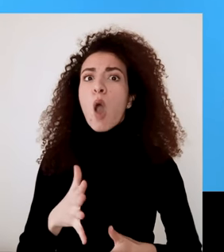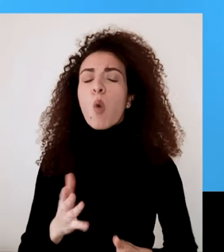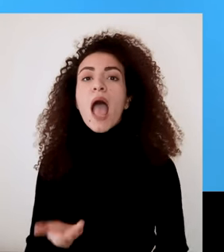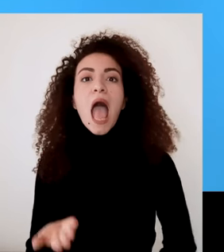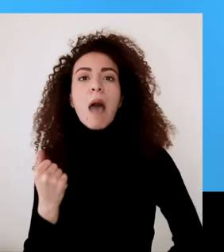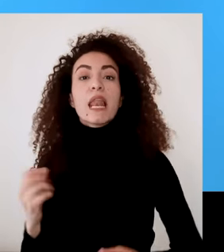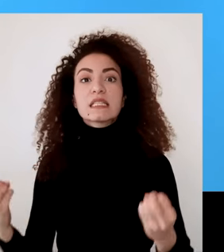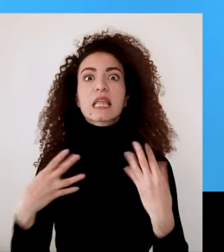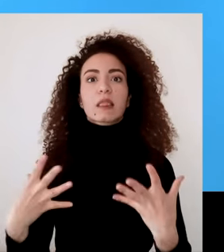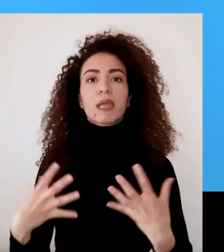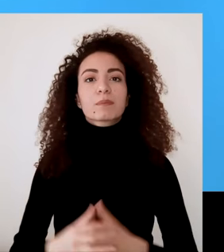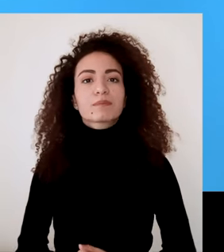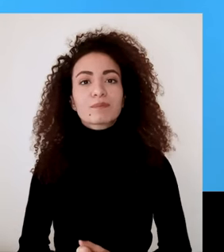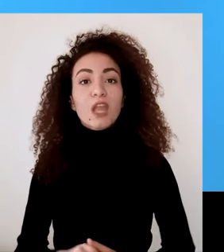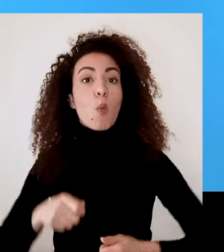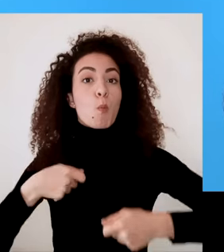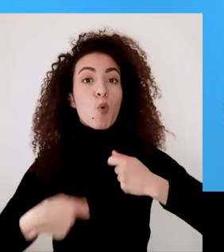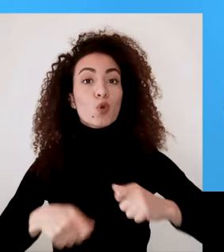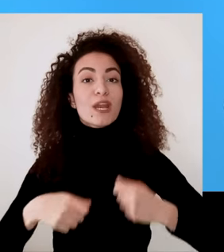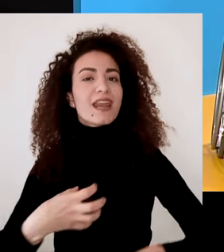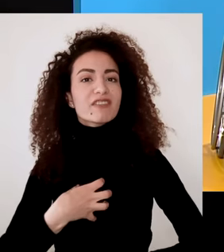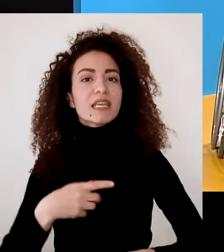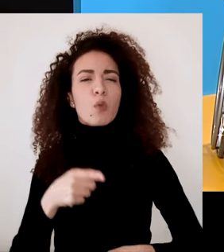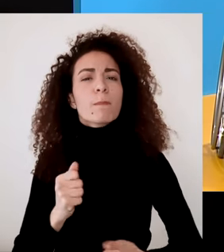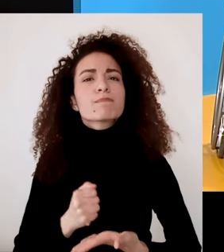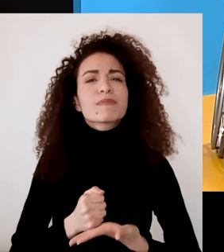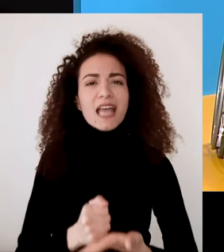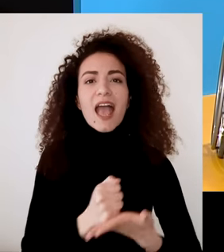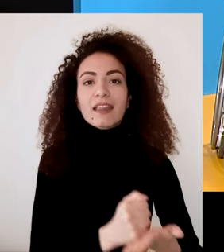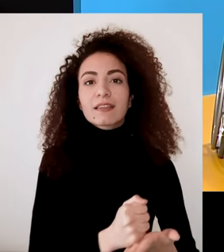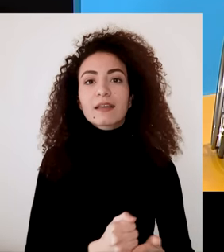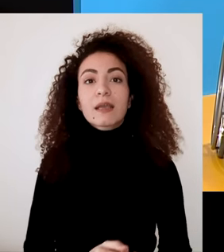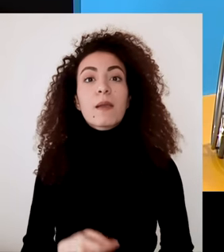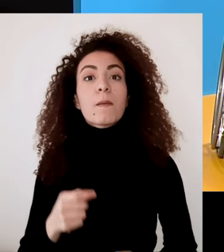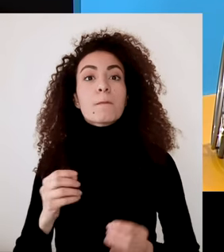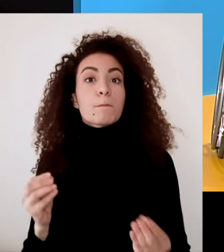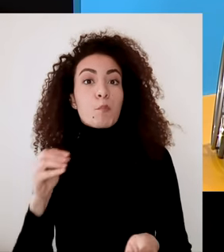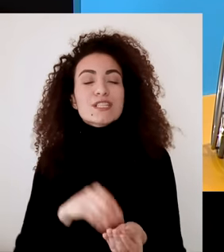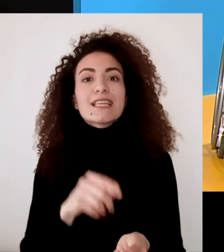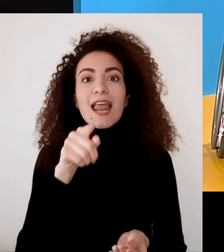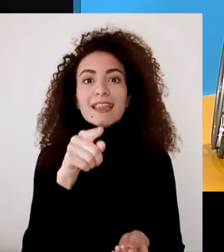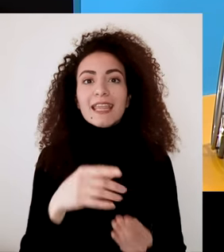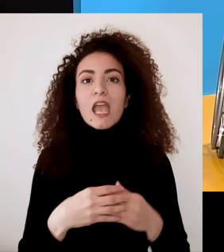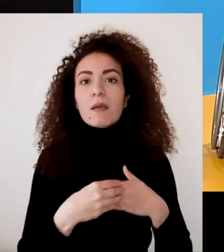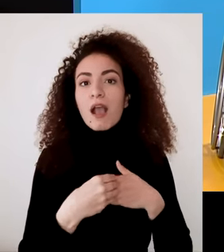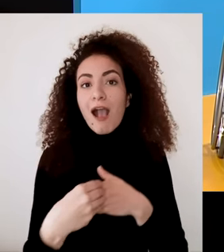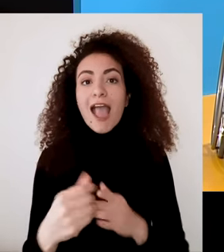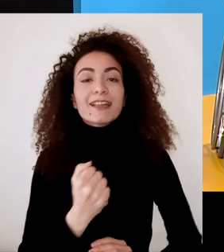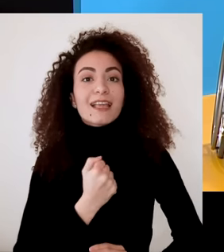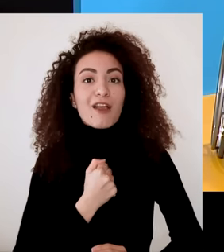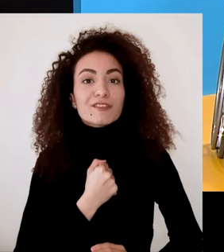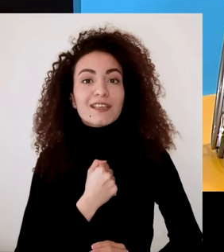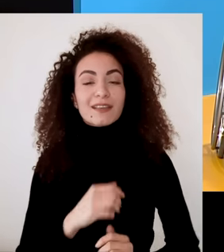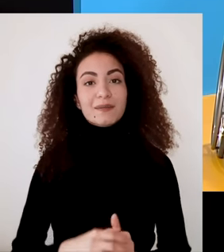تعطيك المفتاح ووسيرة فعالة بهذا الاتجاه وبتسمح أن تكون رائدة أو سفيرة مرونة على المستوى الجماعة